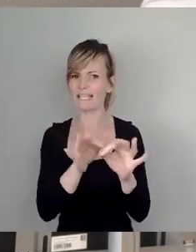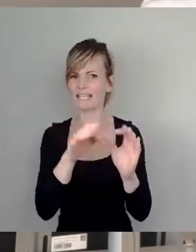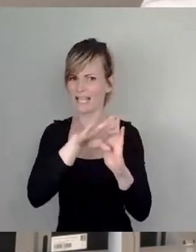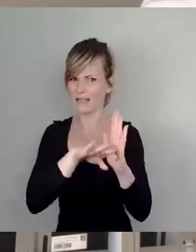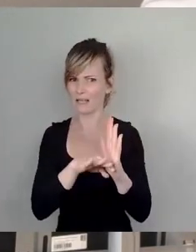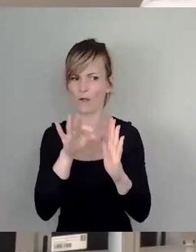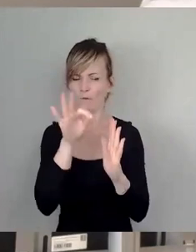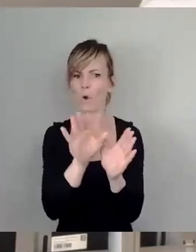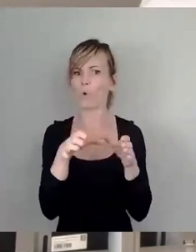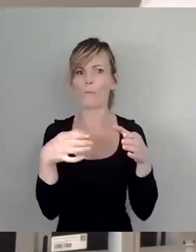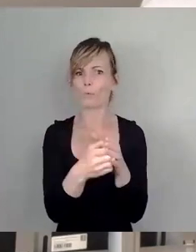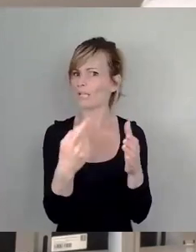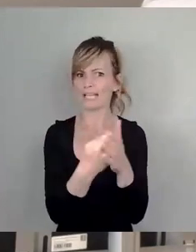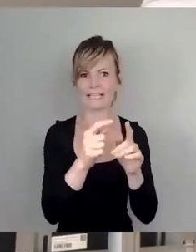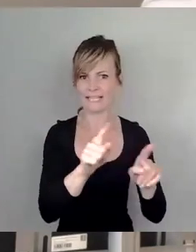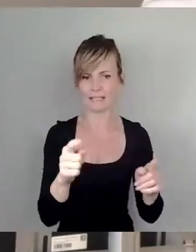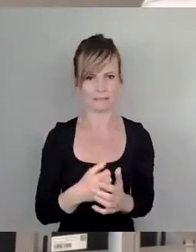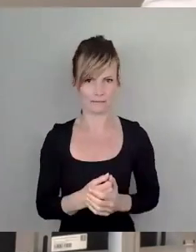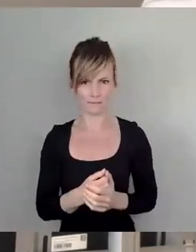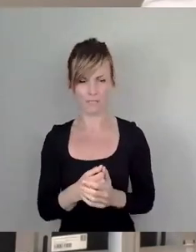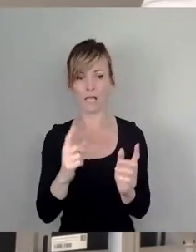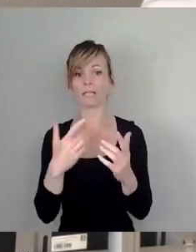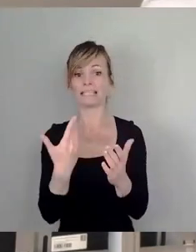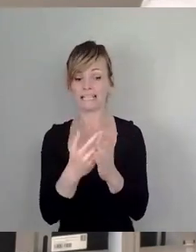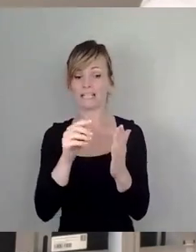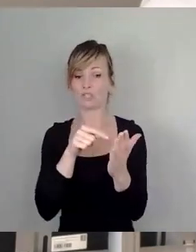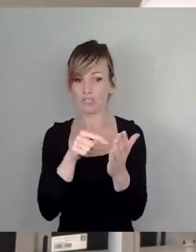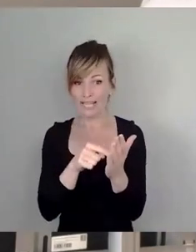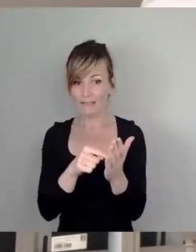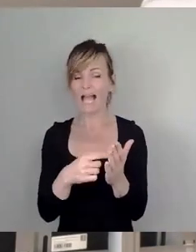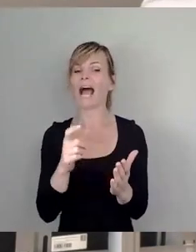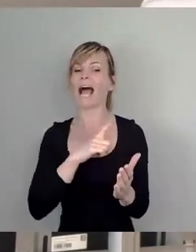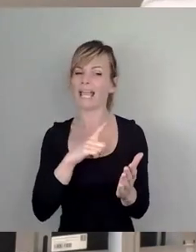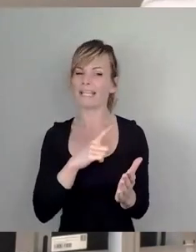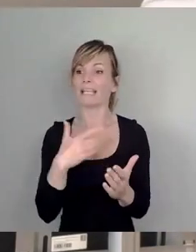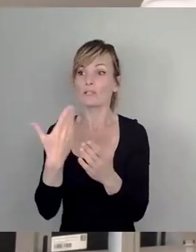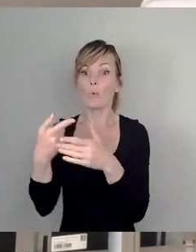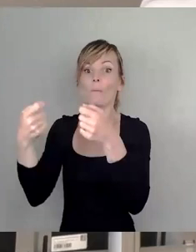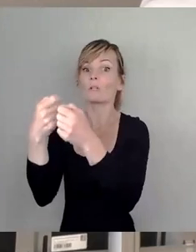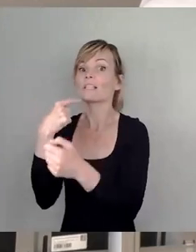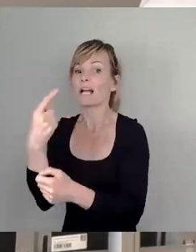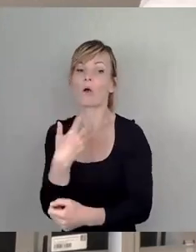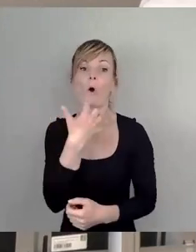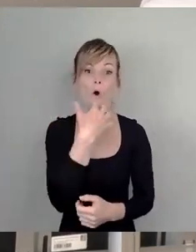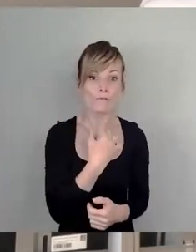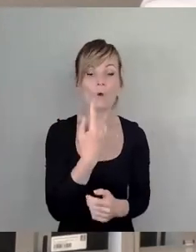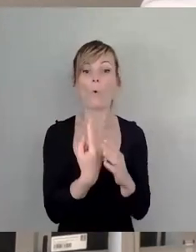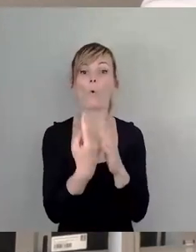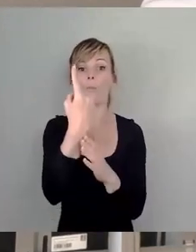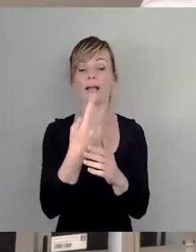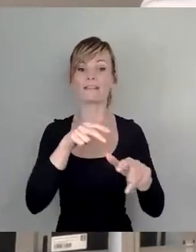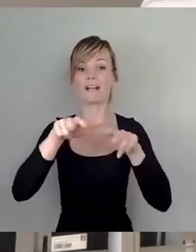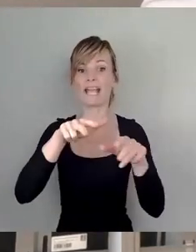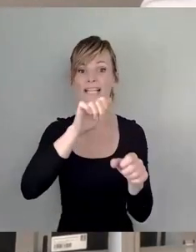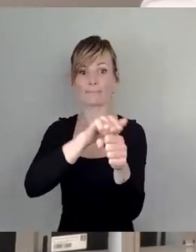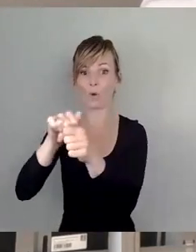in dem Rundschreiben für diese Richtlinie steht drin, dass man eigentlich hofft, sagt der Bund, dass die oberen Verkehrsbehörden der Länder die auch so anwenden.